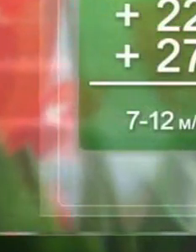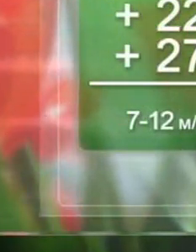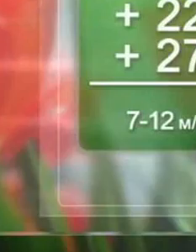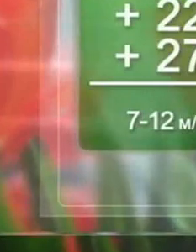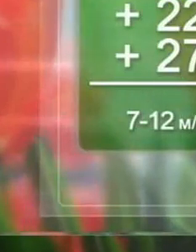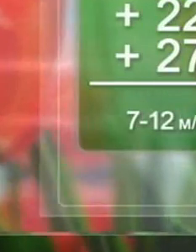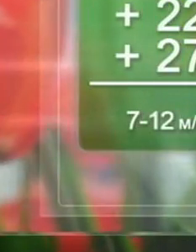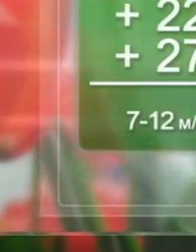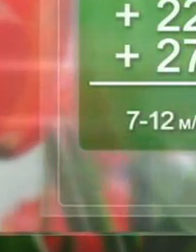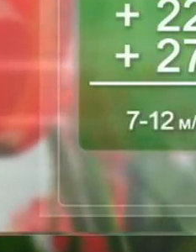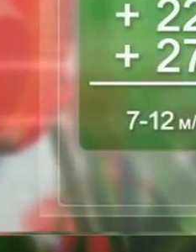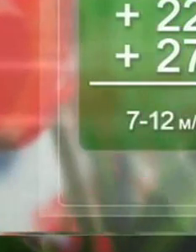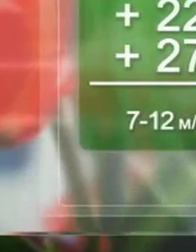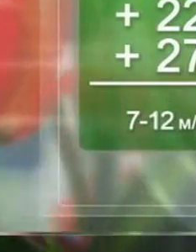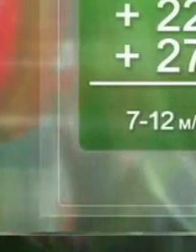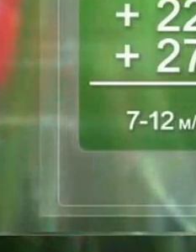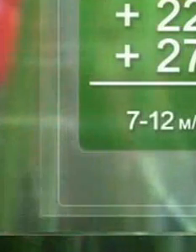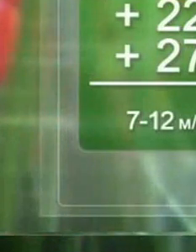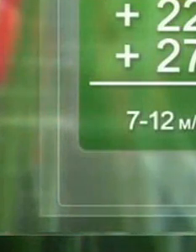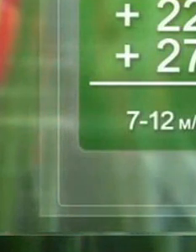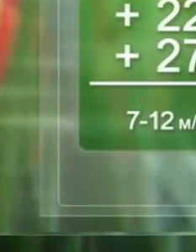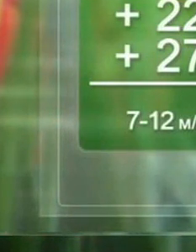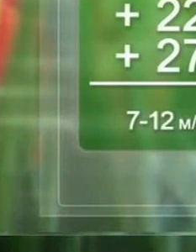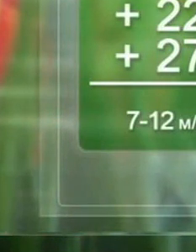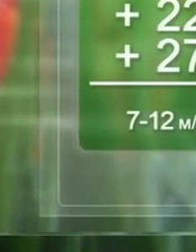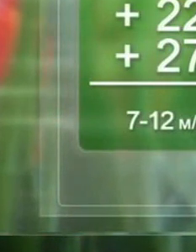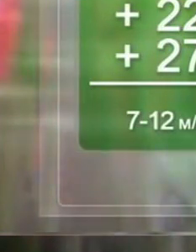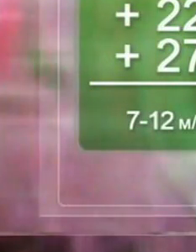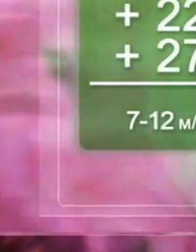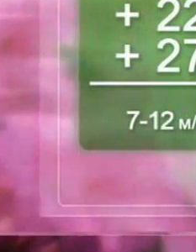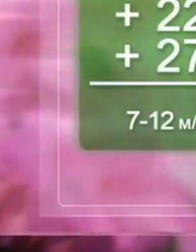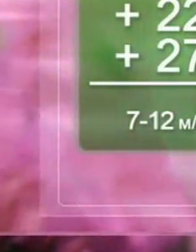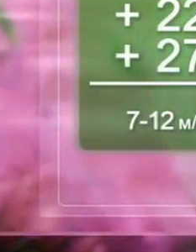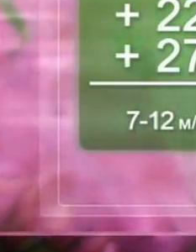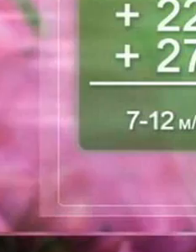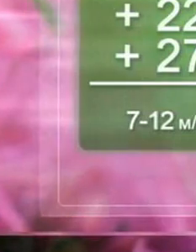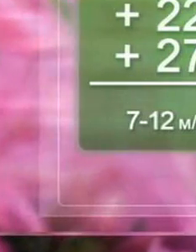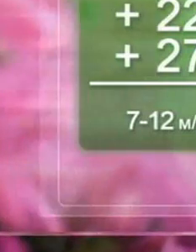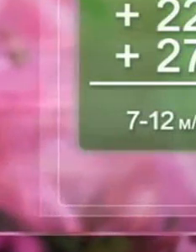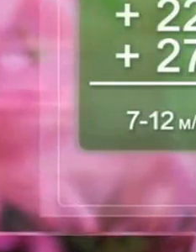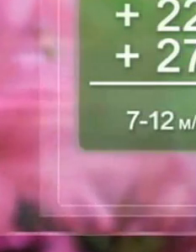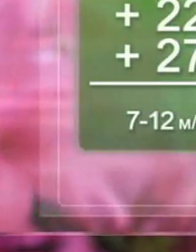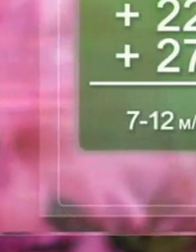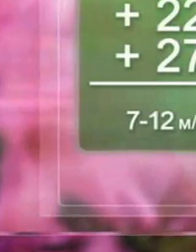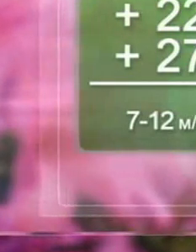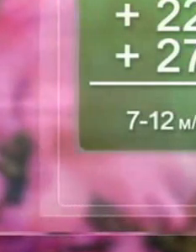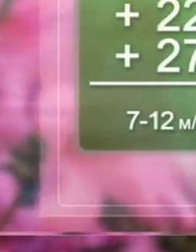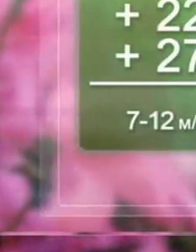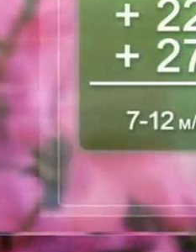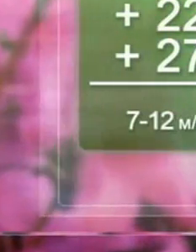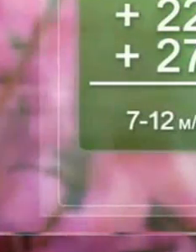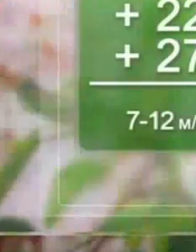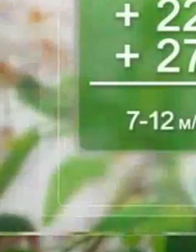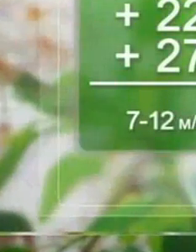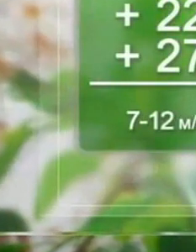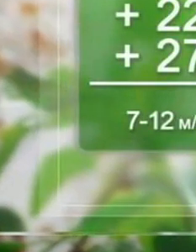короткочасний дощ місцями з грозами. Нічна температура повітря підвищиться до 10-15 градусів, денна – до 22-27.